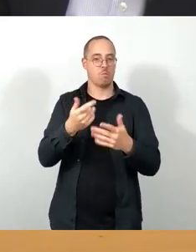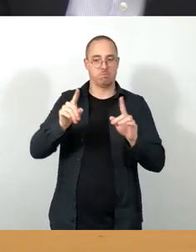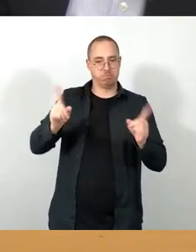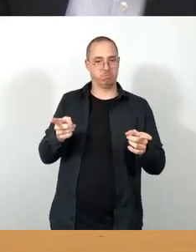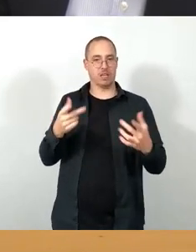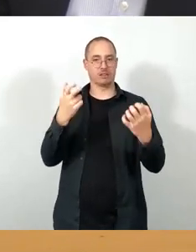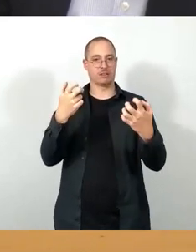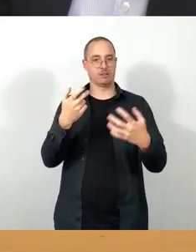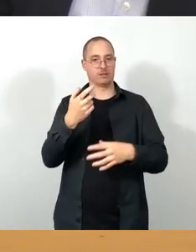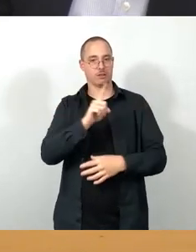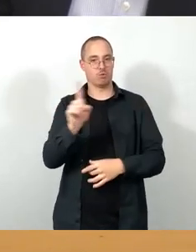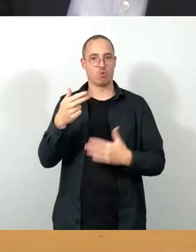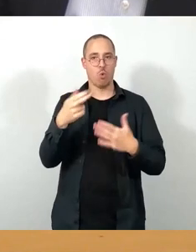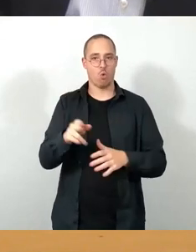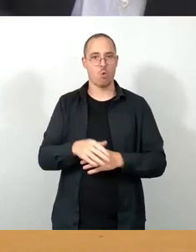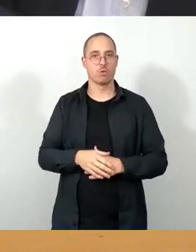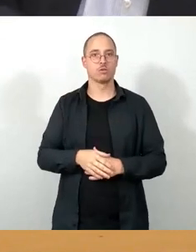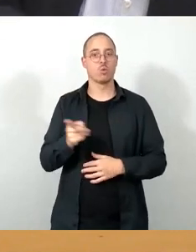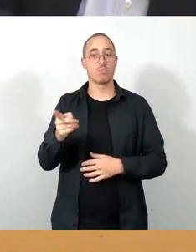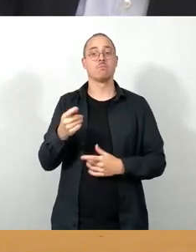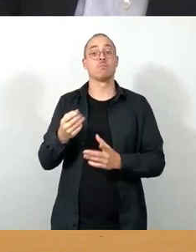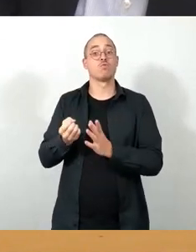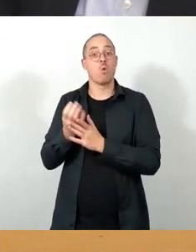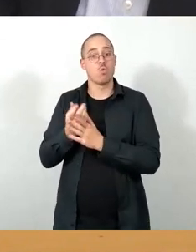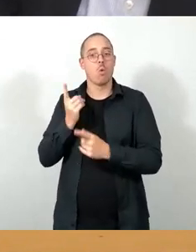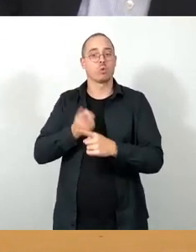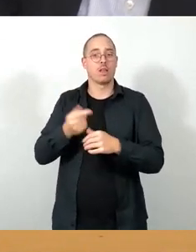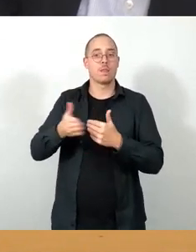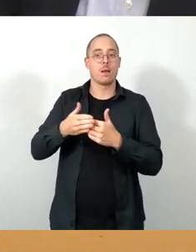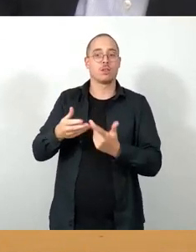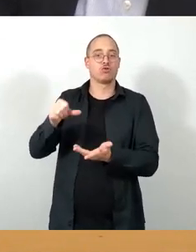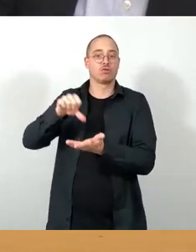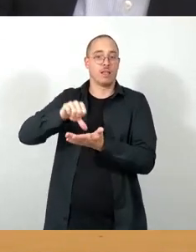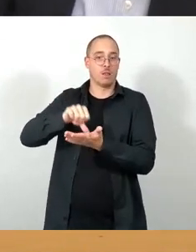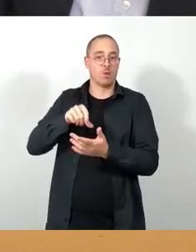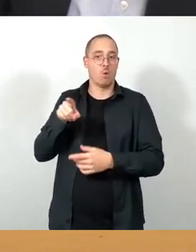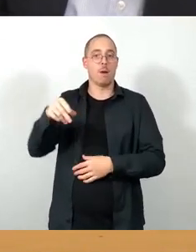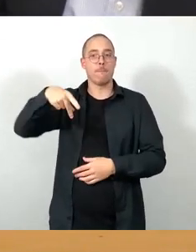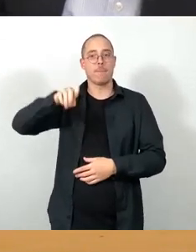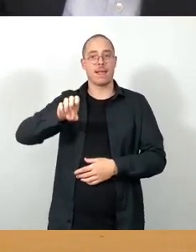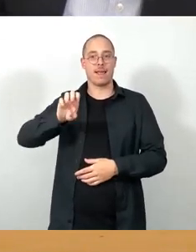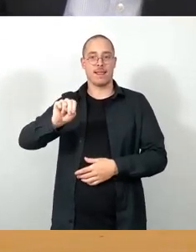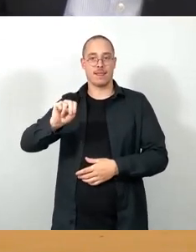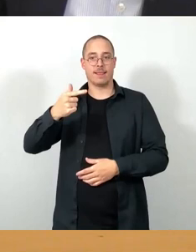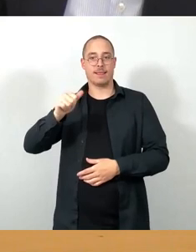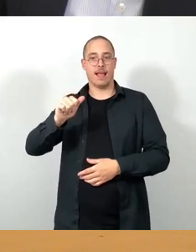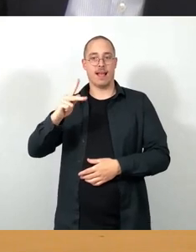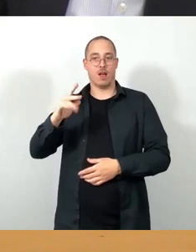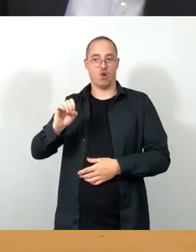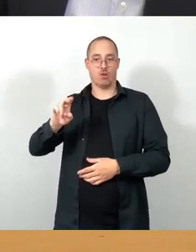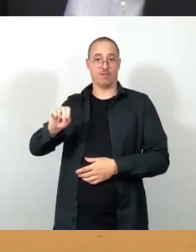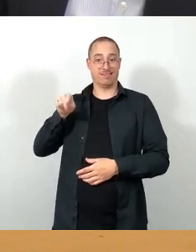Nachbarschaftszentrum Pentakon zur Verfügung gestellt werden können. Und dann nimmt er den Punkt,